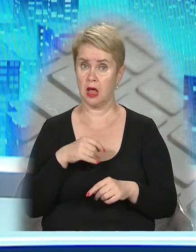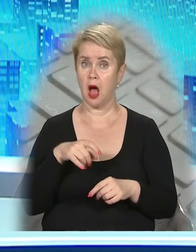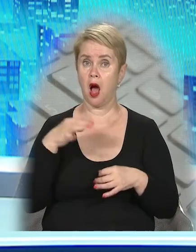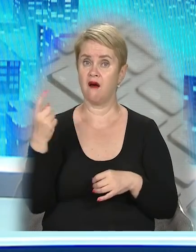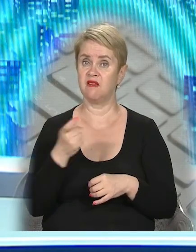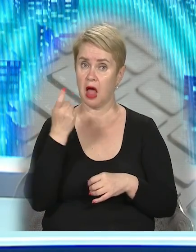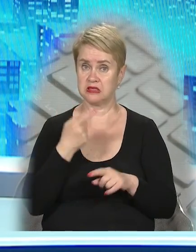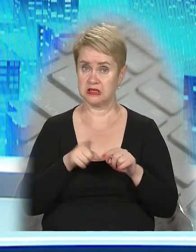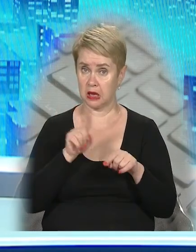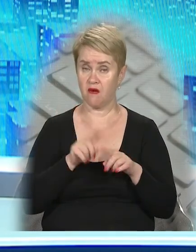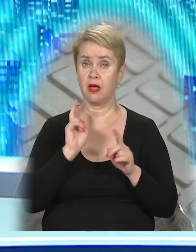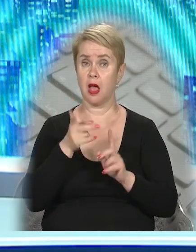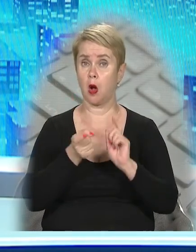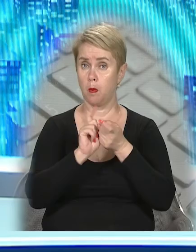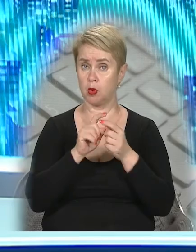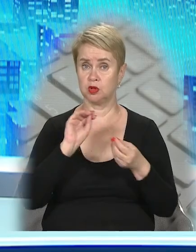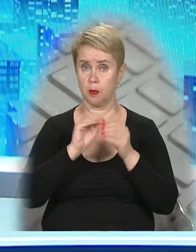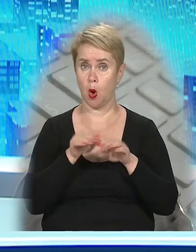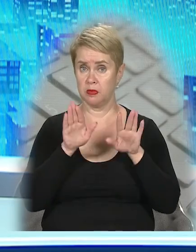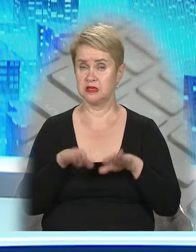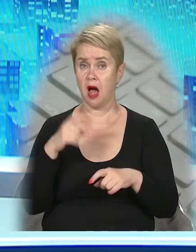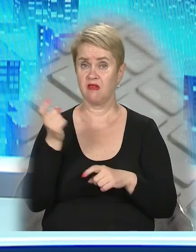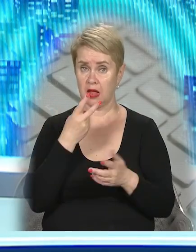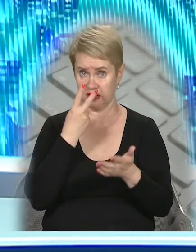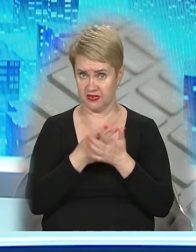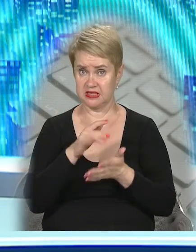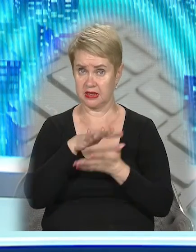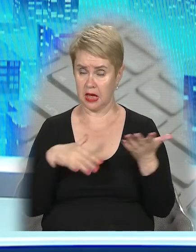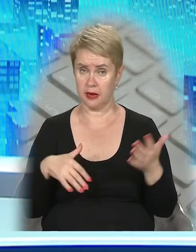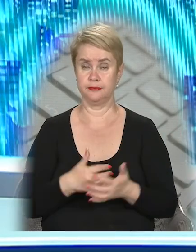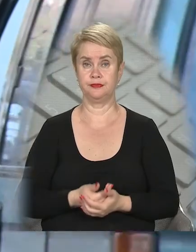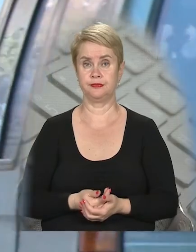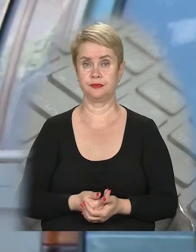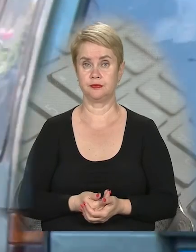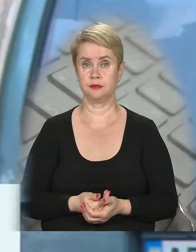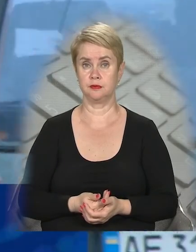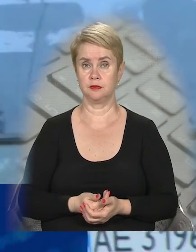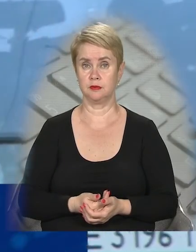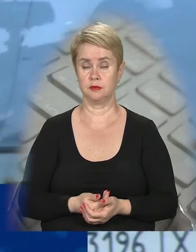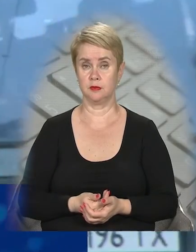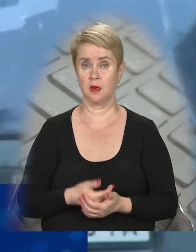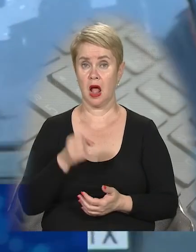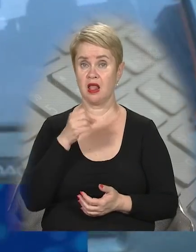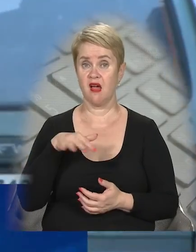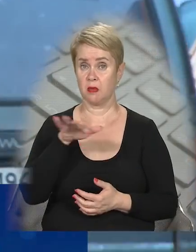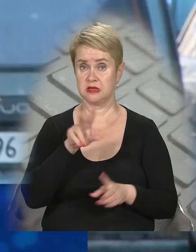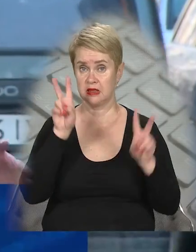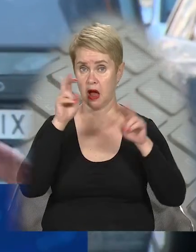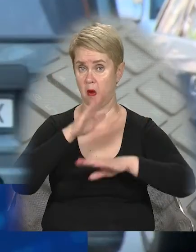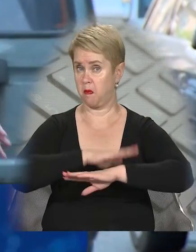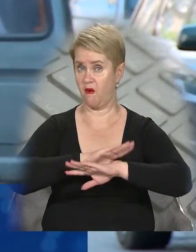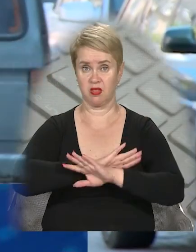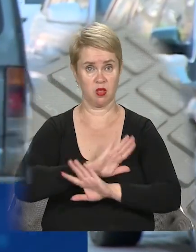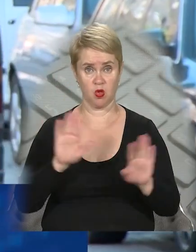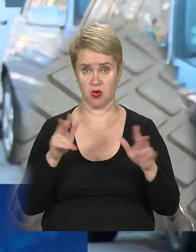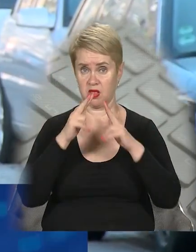автовласників. Як бореться з проблемою міська влада, дивіться далі в сюжеті. Назва «Європейська поведінка» не